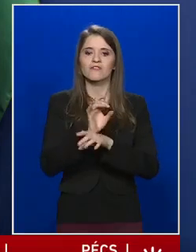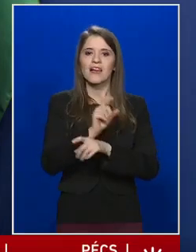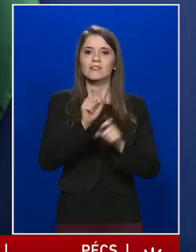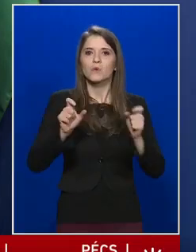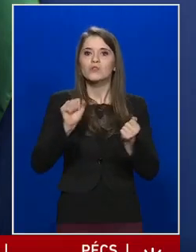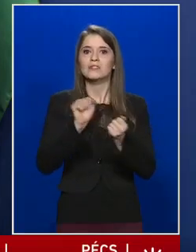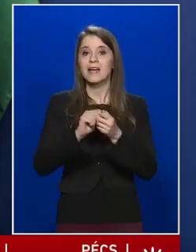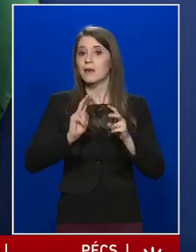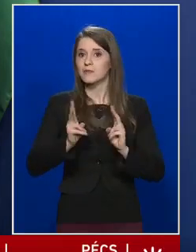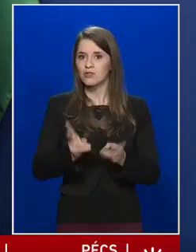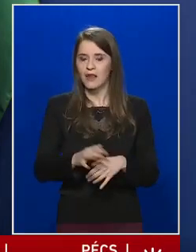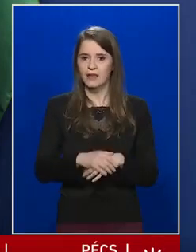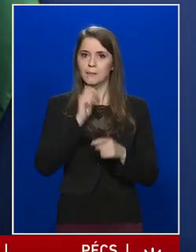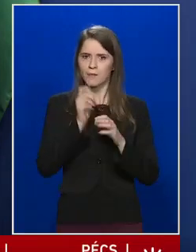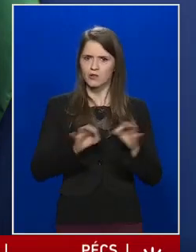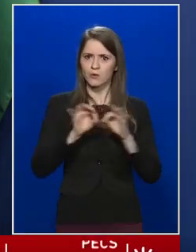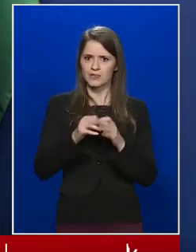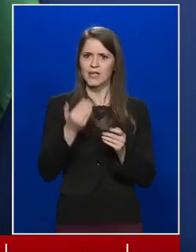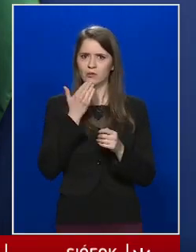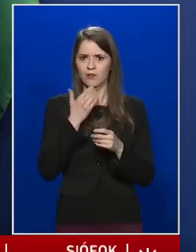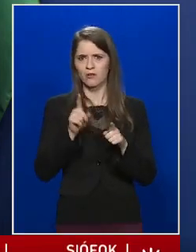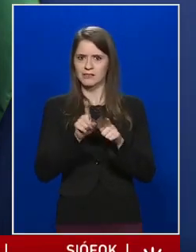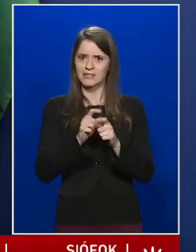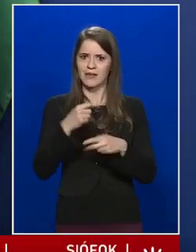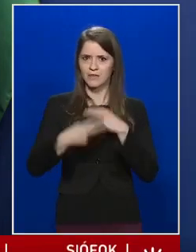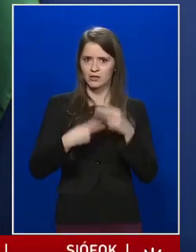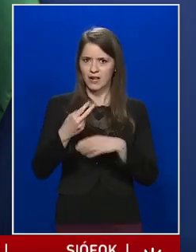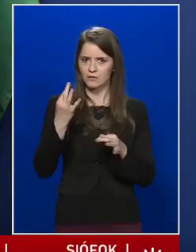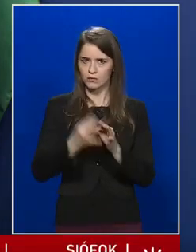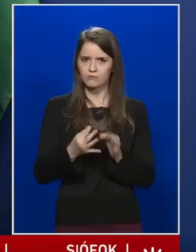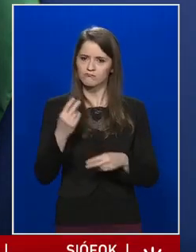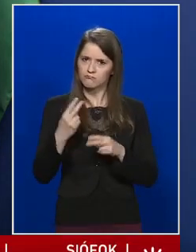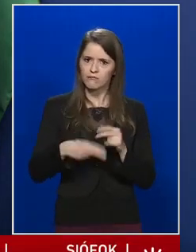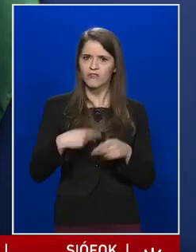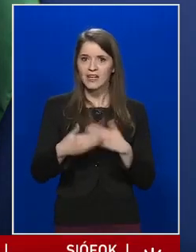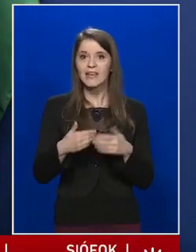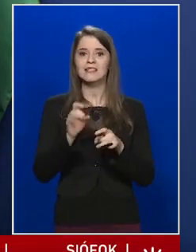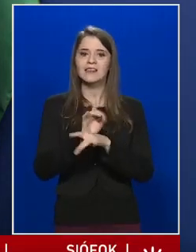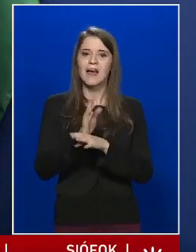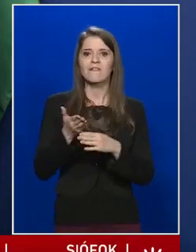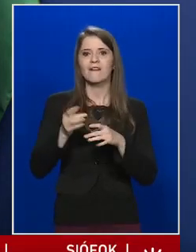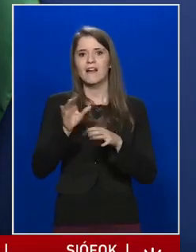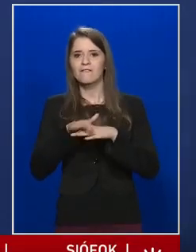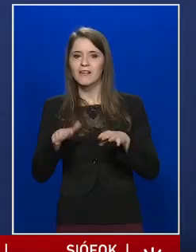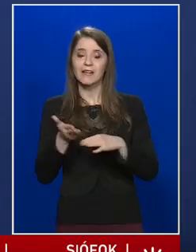Magyarországon terveznek-e ilyen vizsgálatot elvégezni, akár még a járvány vége előtt?